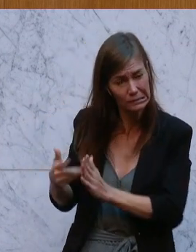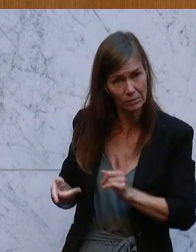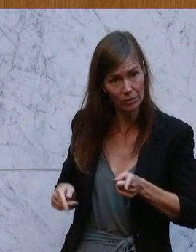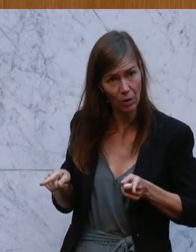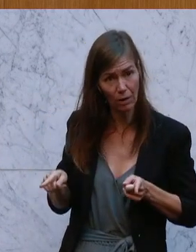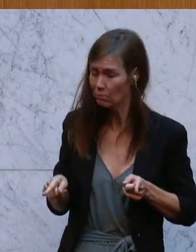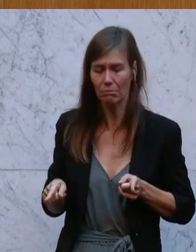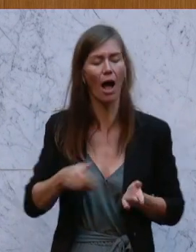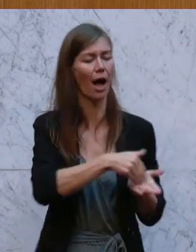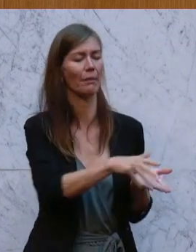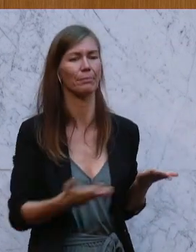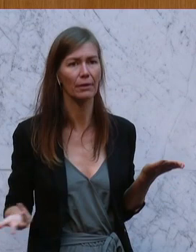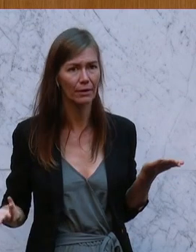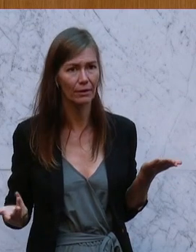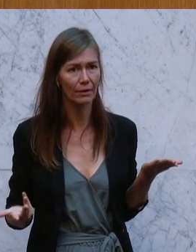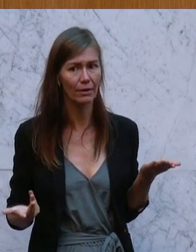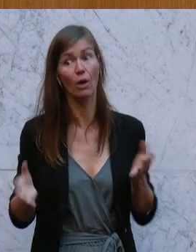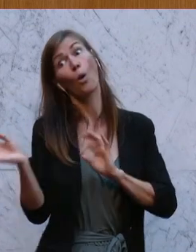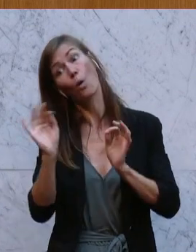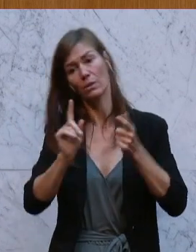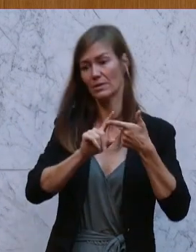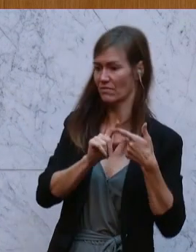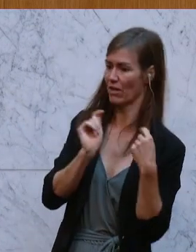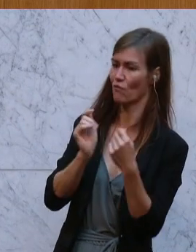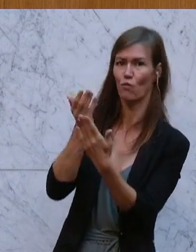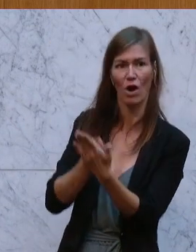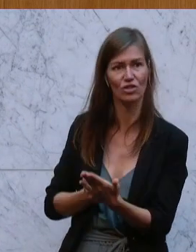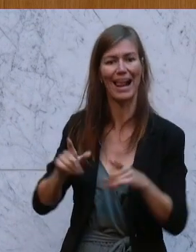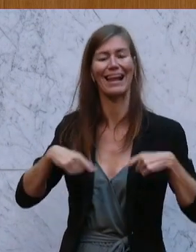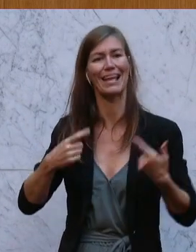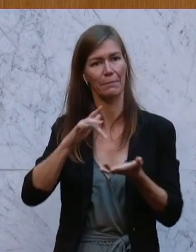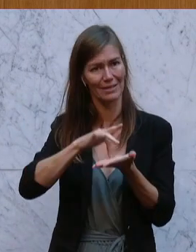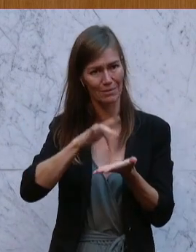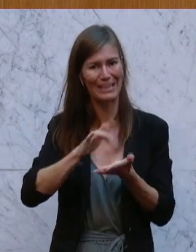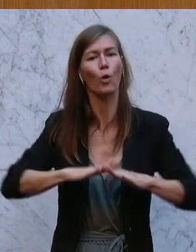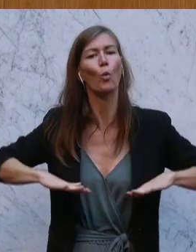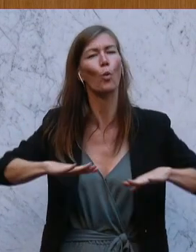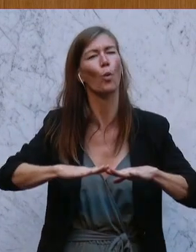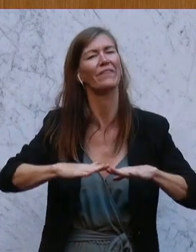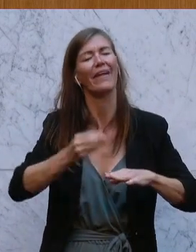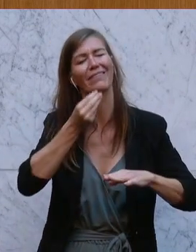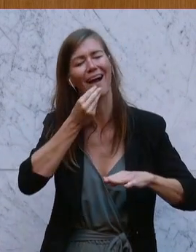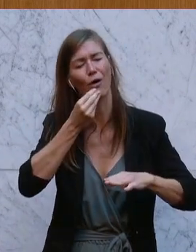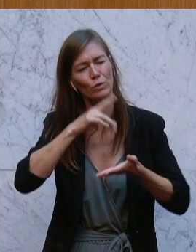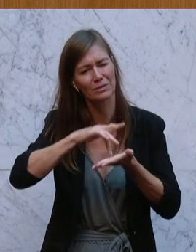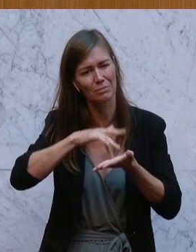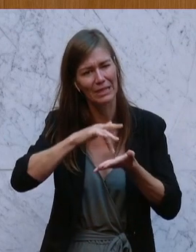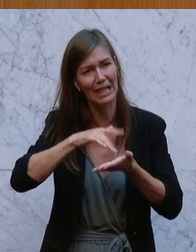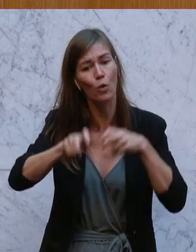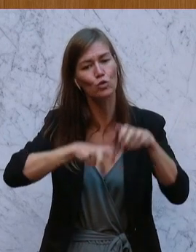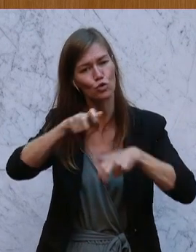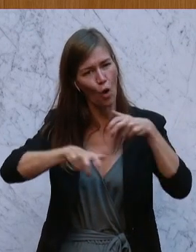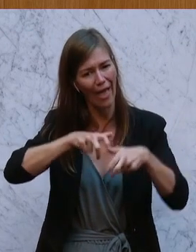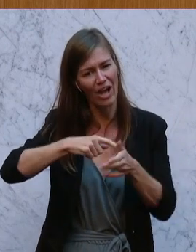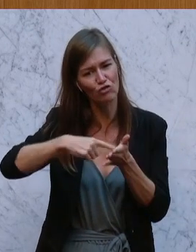Preise zu senken, indem man die Umsatzsteuer für die Grundnahrungsmittel befristet, streicht, wodurch diese um zehn Prozent